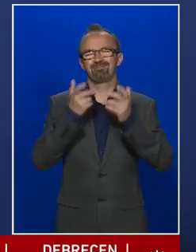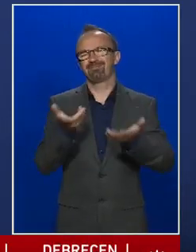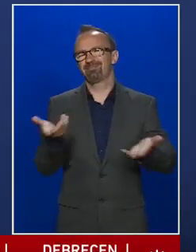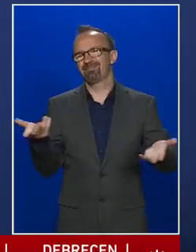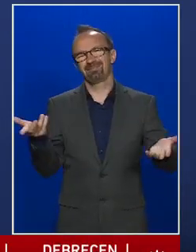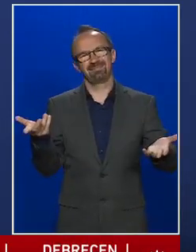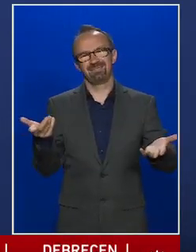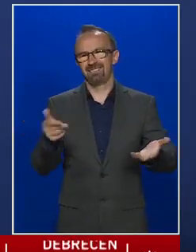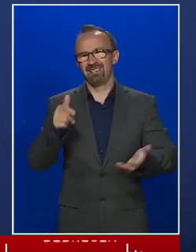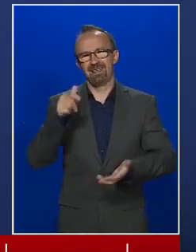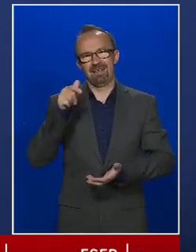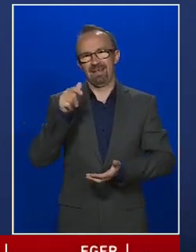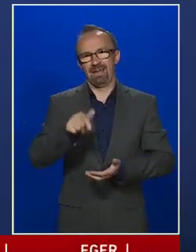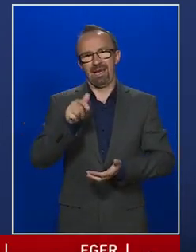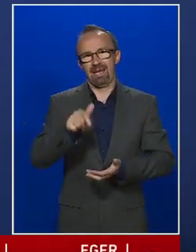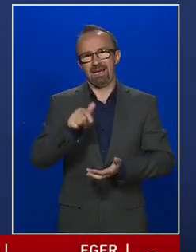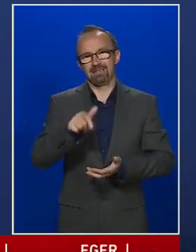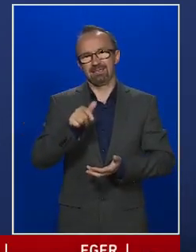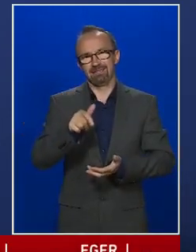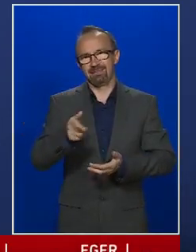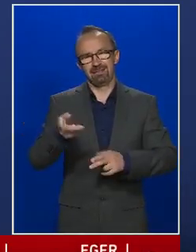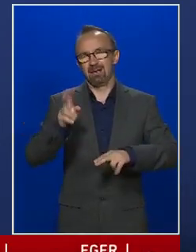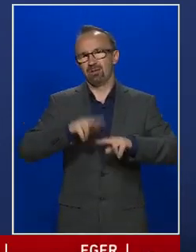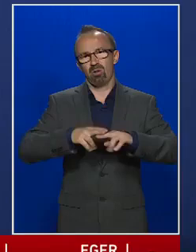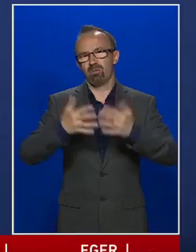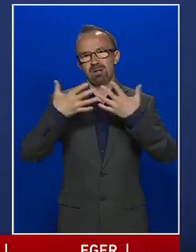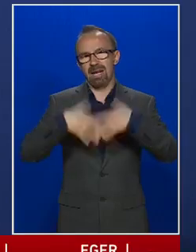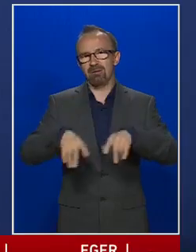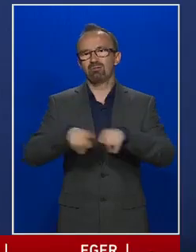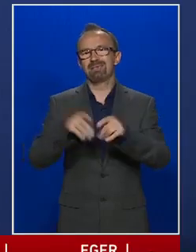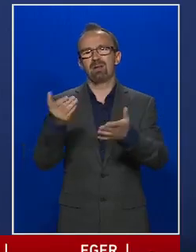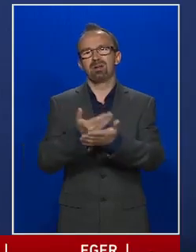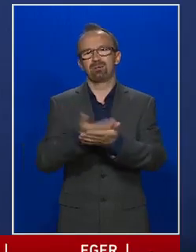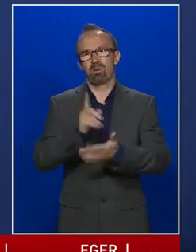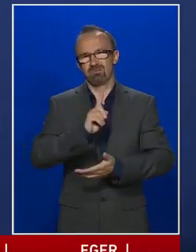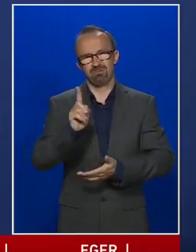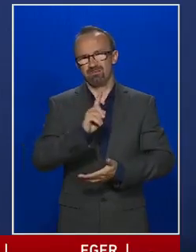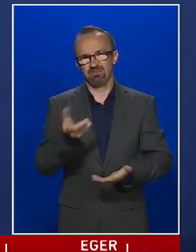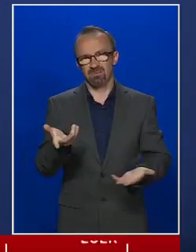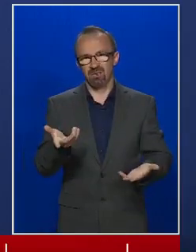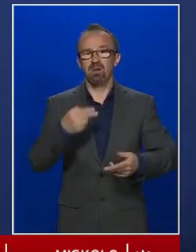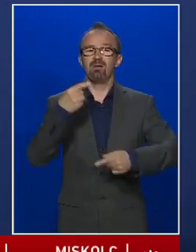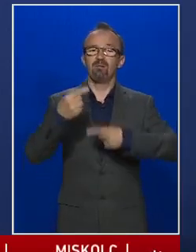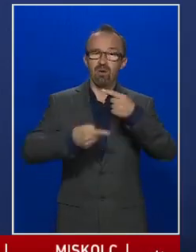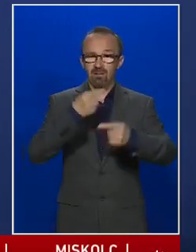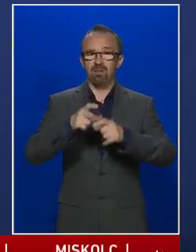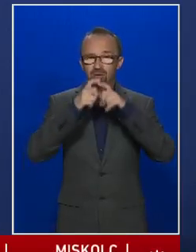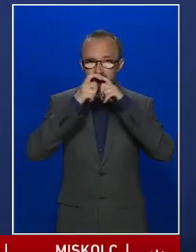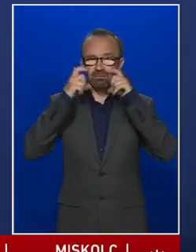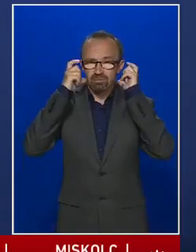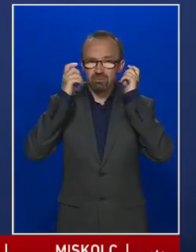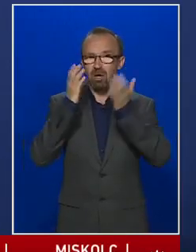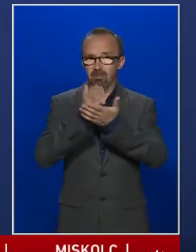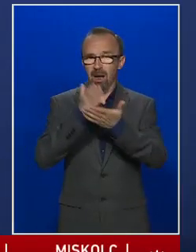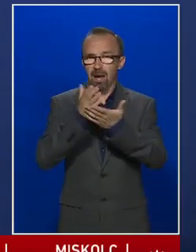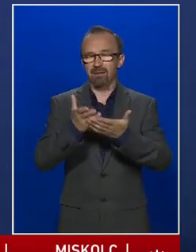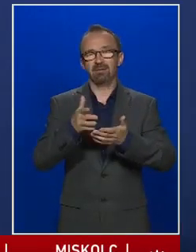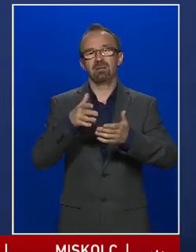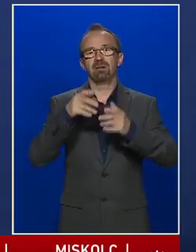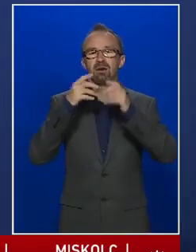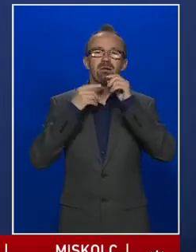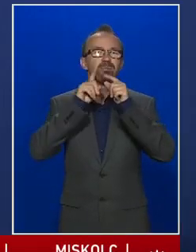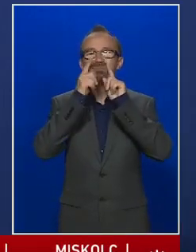Hát ennek több a kára, mint a haszna. Tehát folyamatosan használni kell, nem szabad